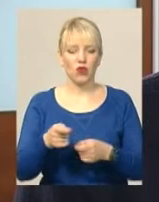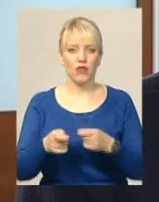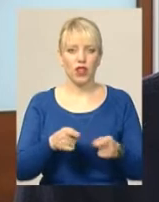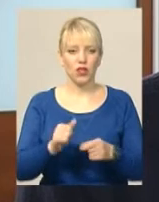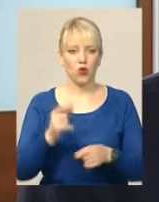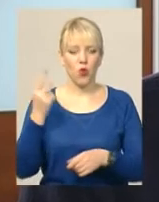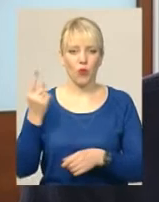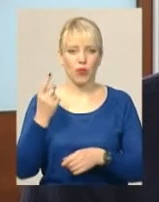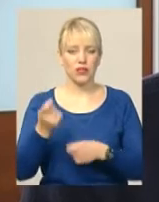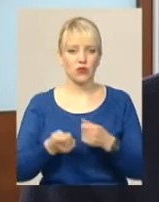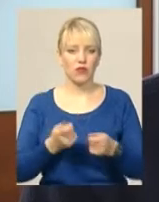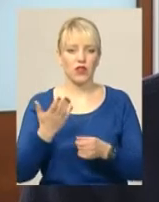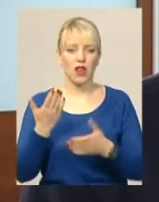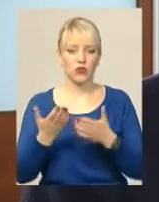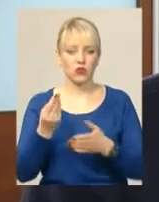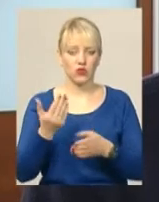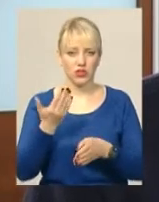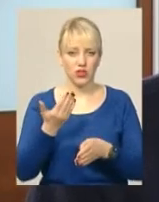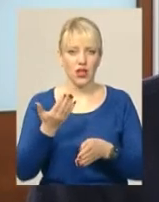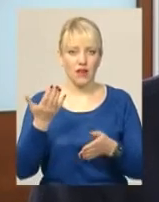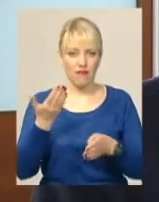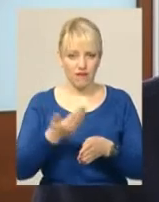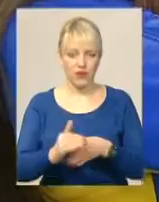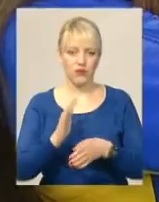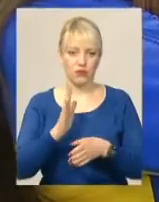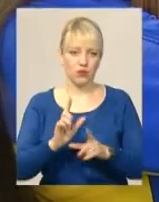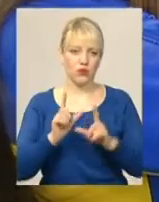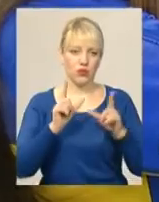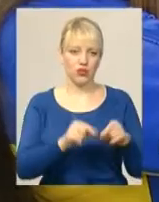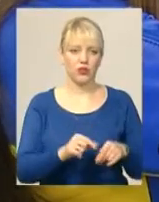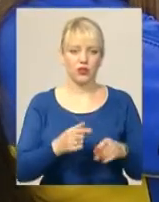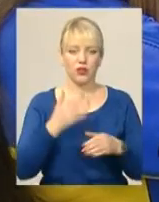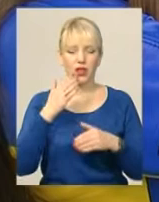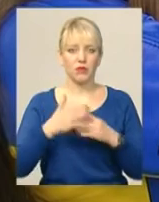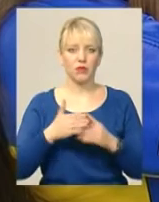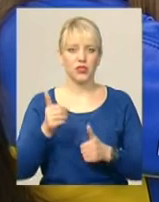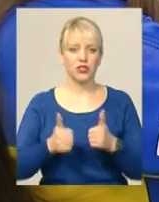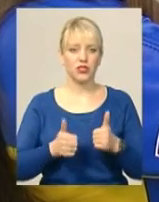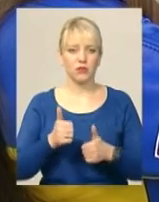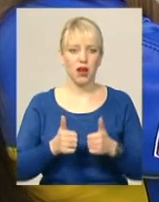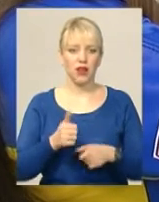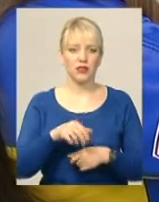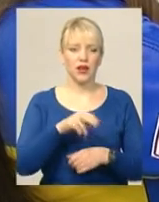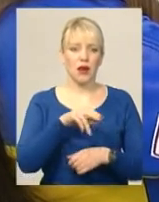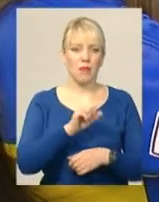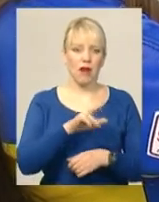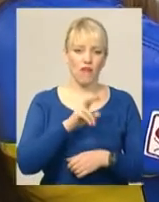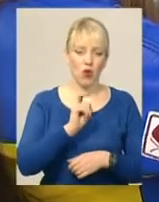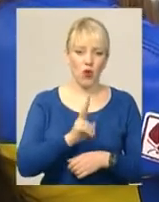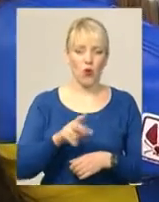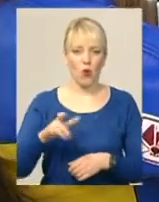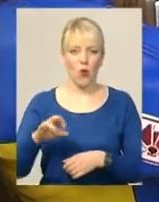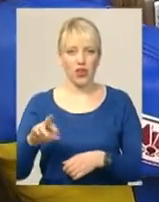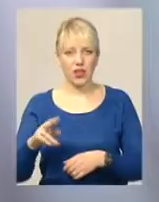обласною владою, якщо кошти будуть віднайдені. Звичайно, вони поїдуть. Найближчі ж змагання для Дениса Баблюка і Христини Гілевич – чемпіонат